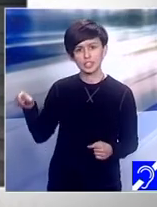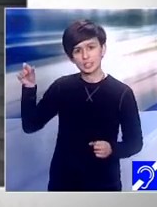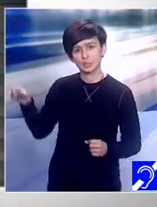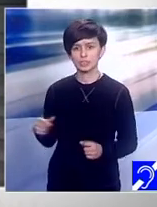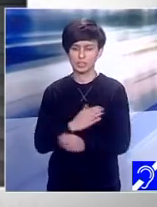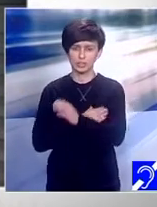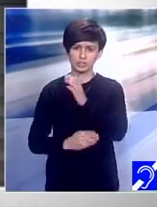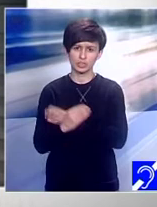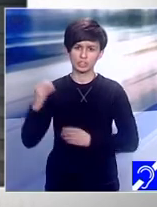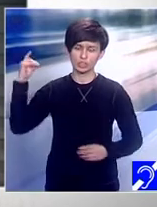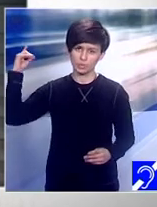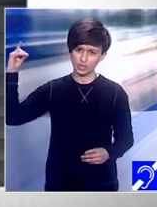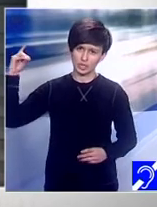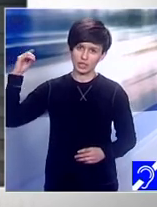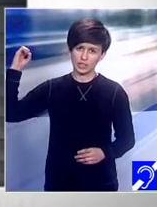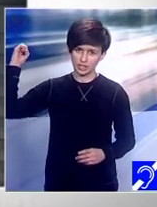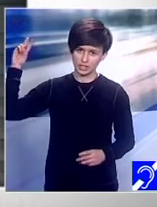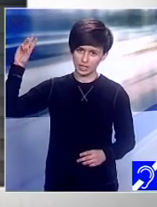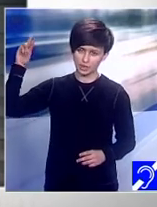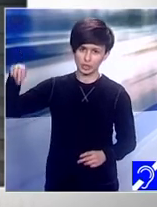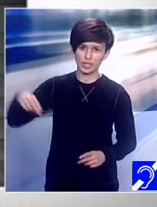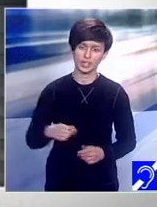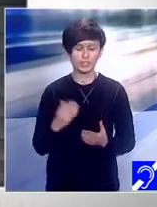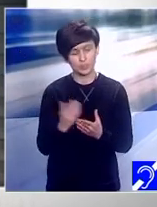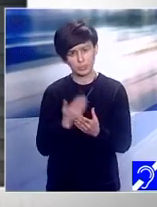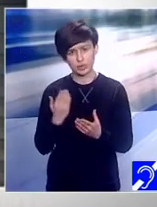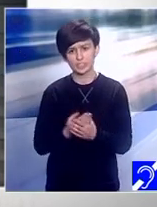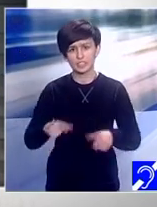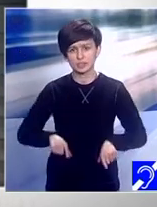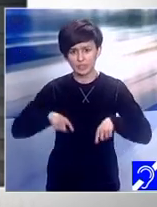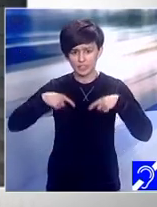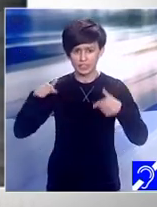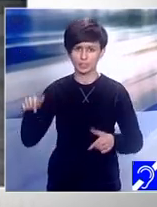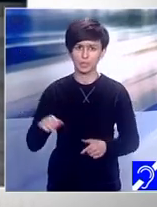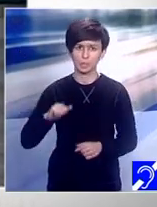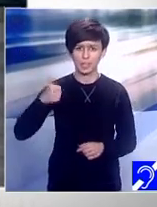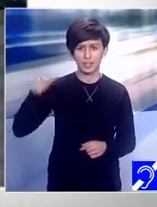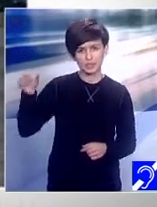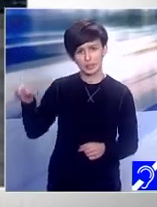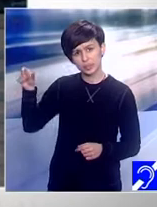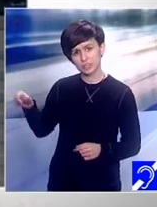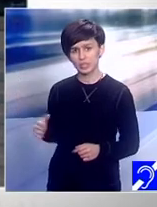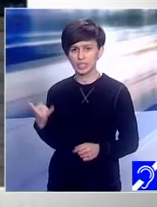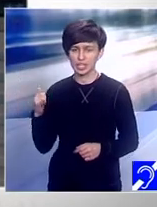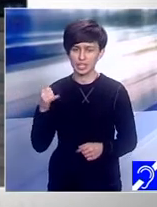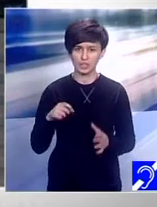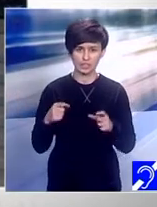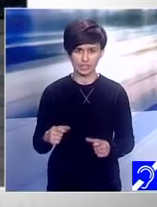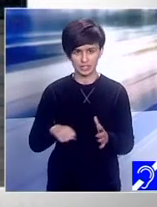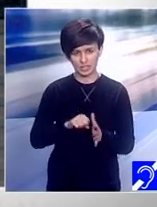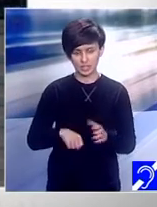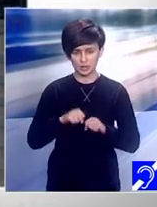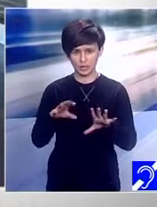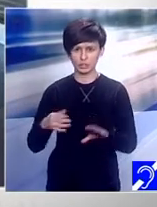care vă vor spune crâmpeie din povestea lor de viață. Prima persoană care a apărut deja în platoul nostru este Adina